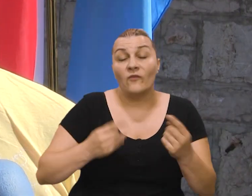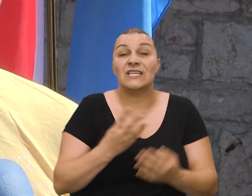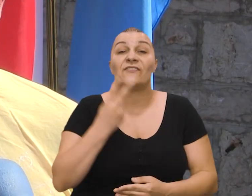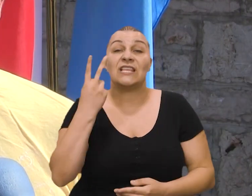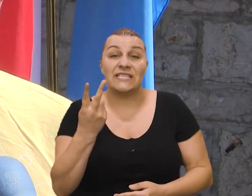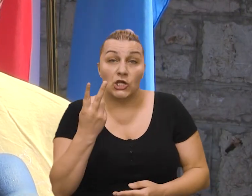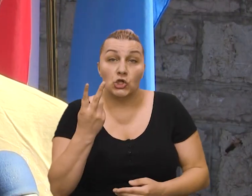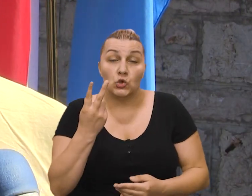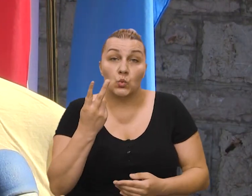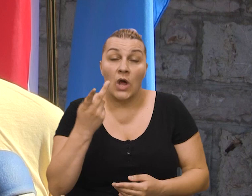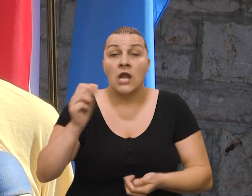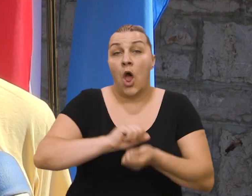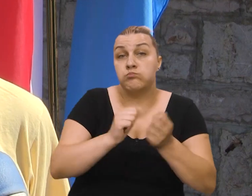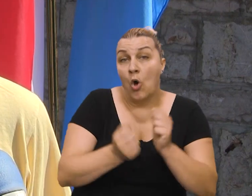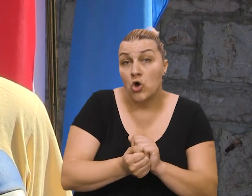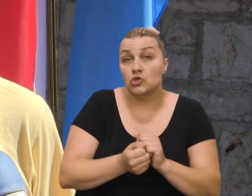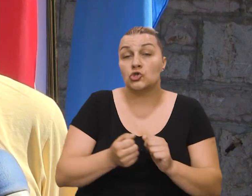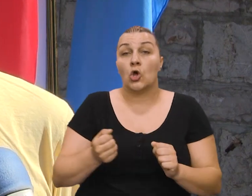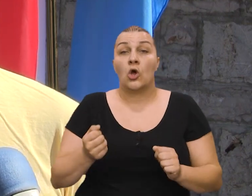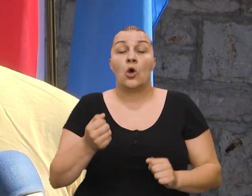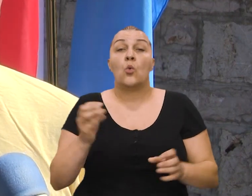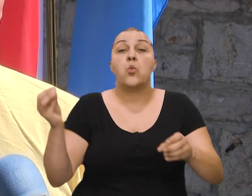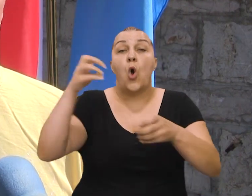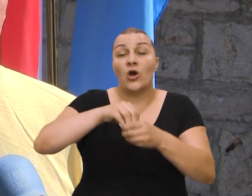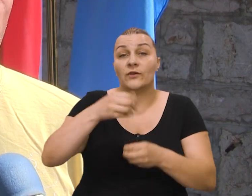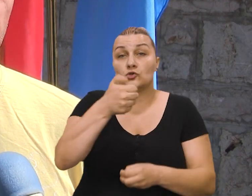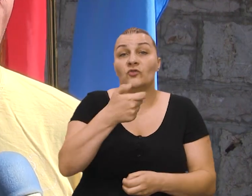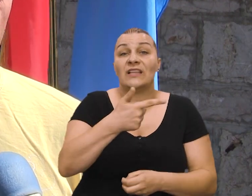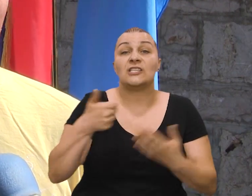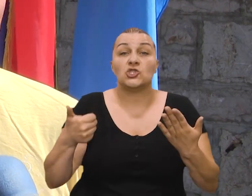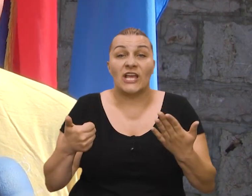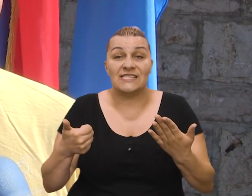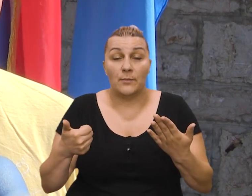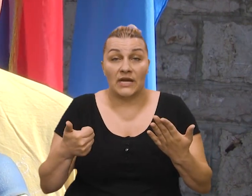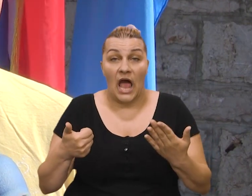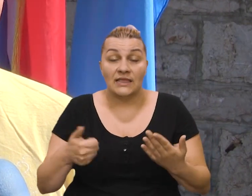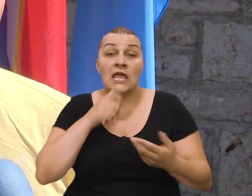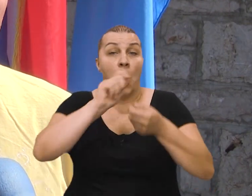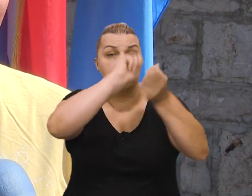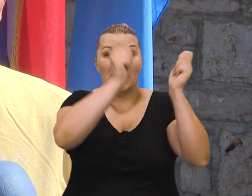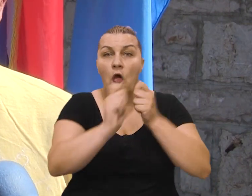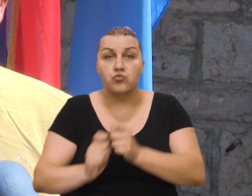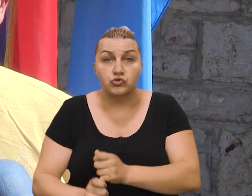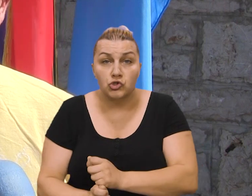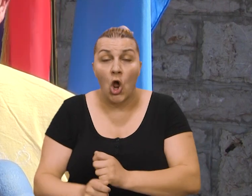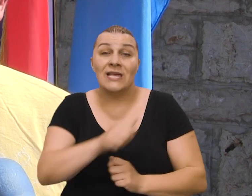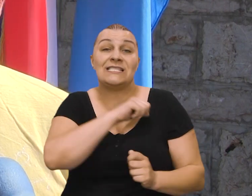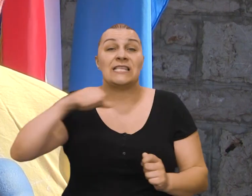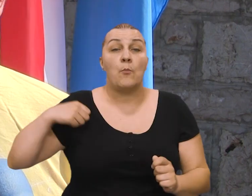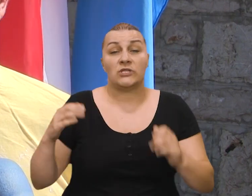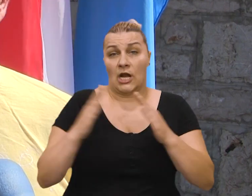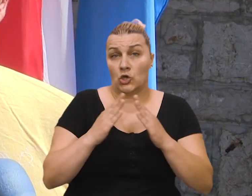i polovice 1992. na Sinjskom bojištu, u okviru ili krilu 126. tada brigade Hrvatske vojske. I preustrojem,